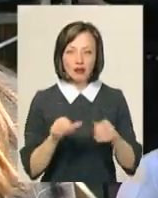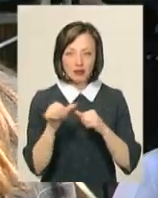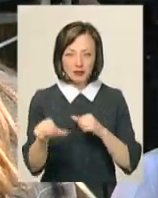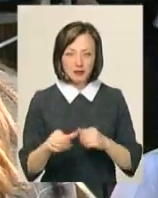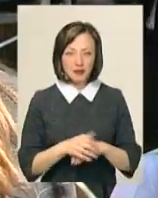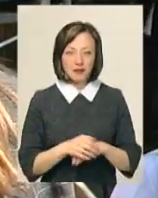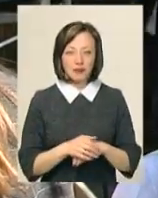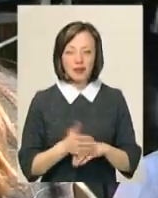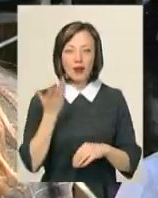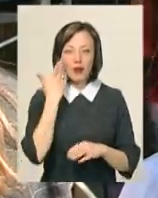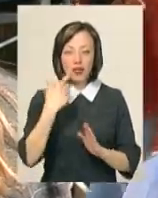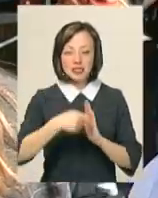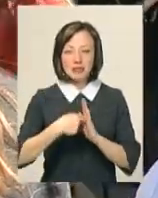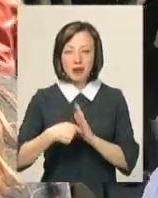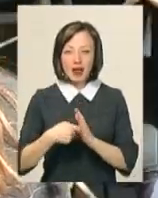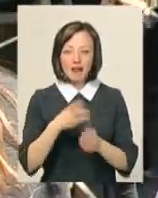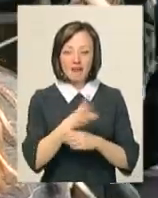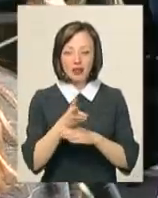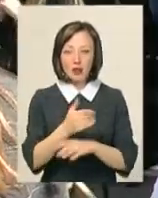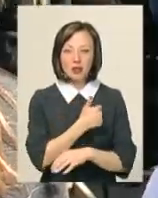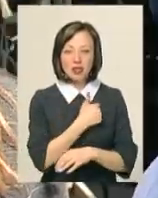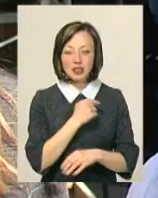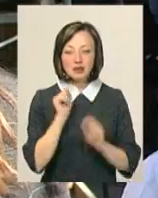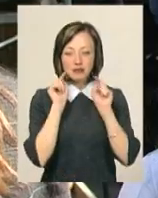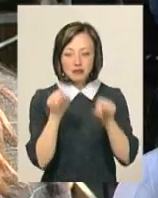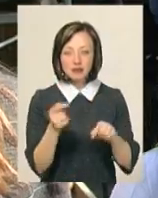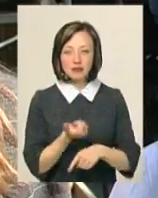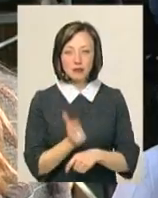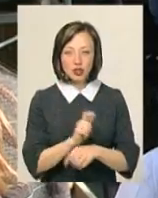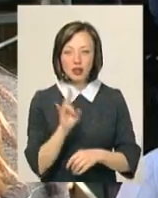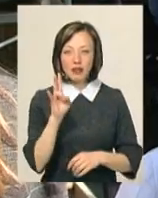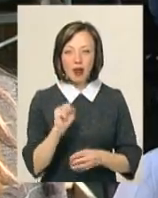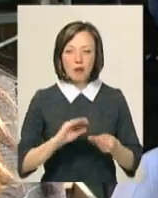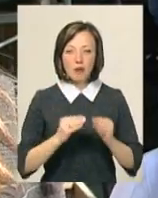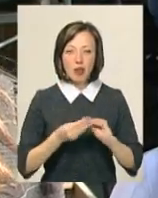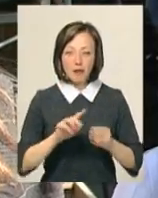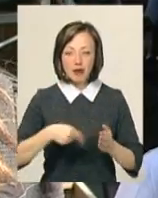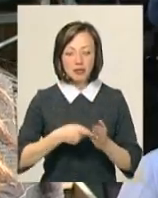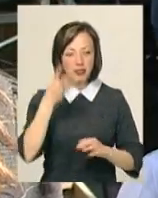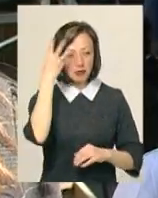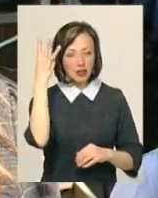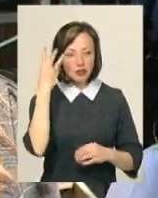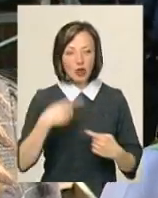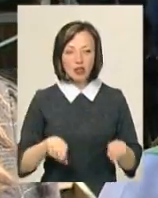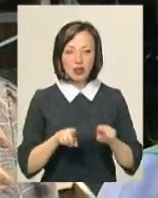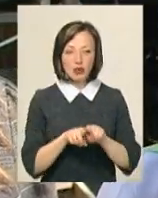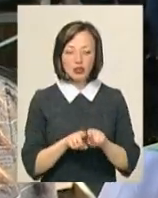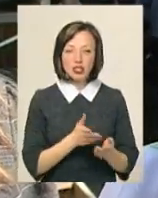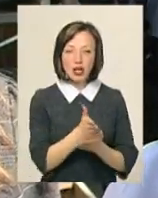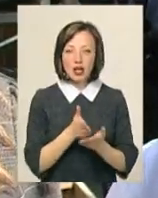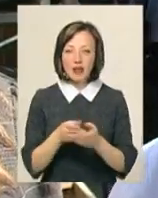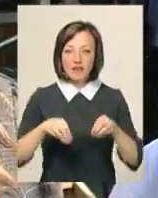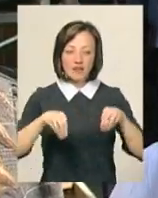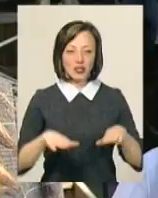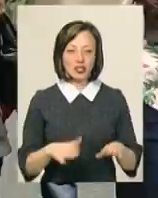Ми, коли знімали відео, ми хотіли зауважити більше на проблемах міста Хмельницького, а також шляхи їх